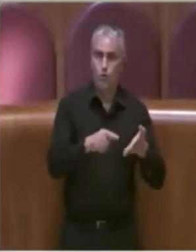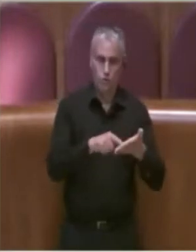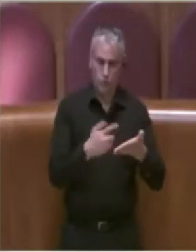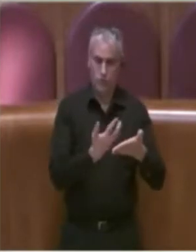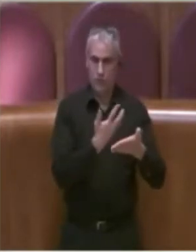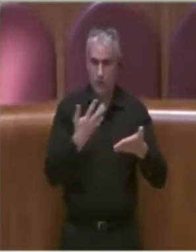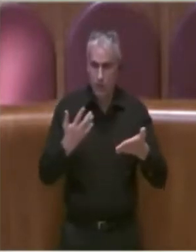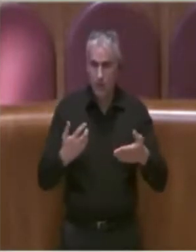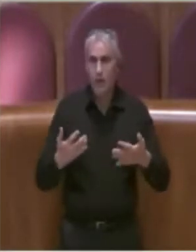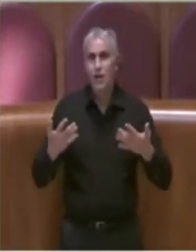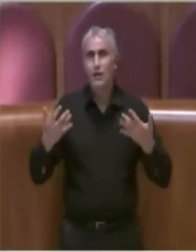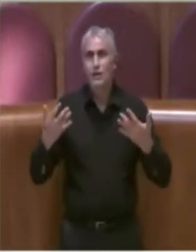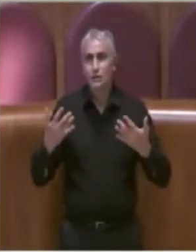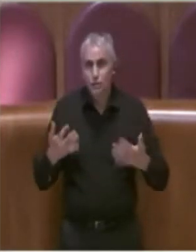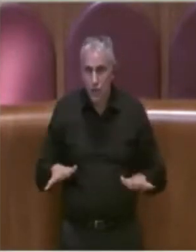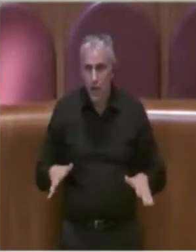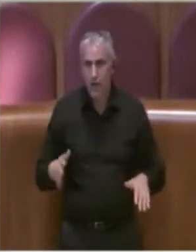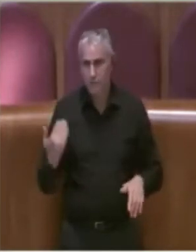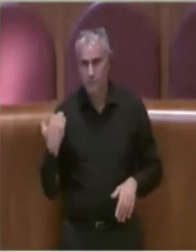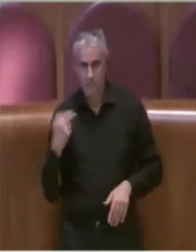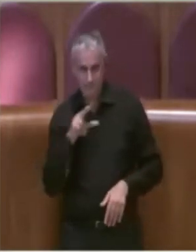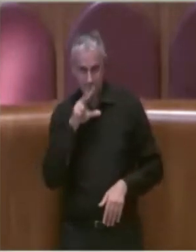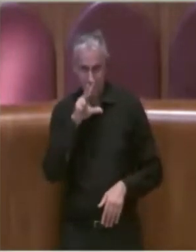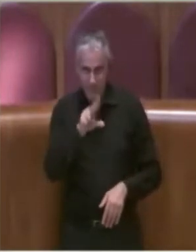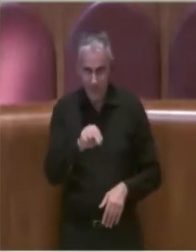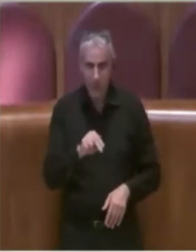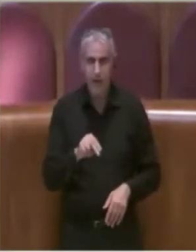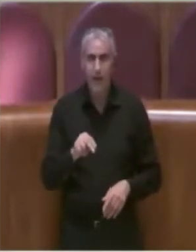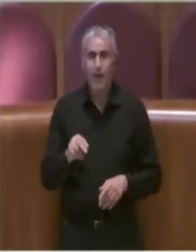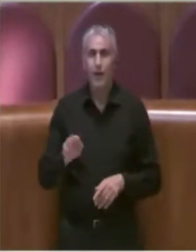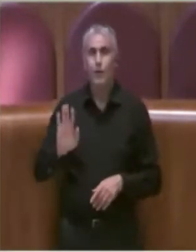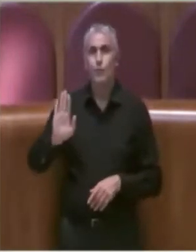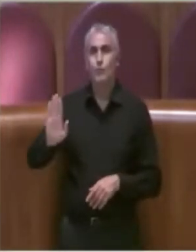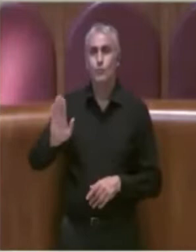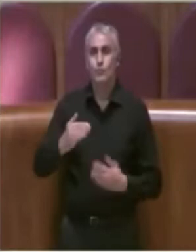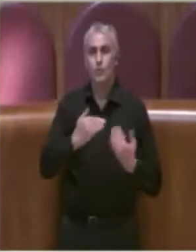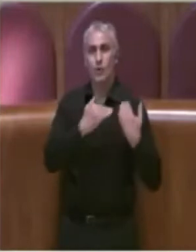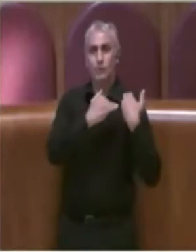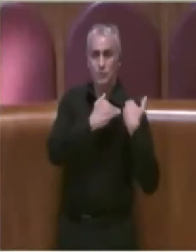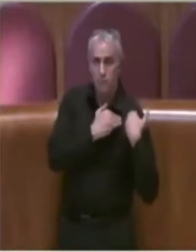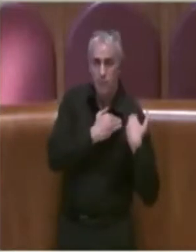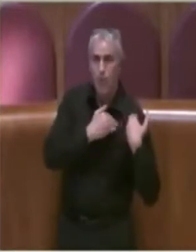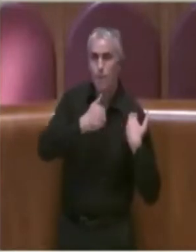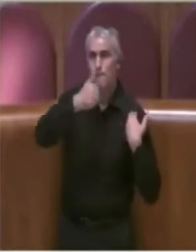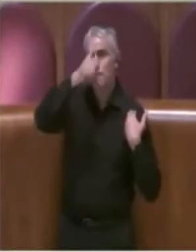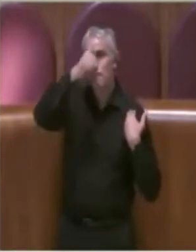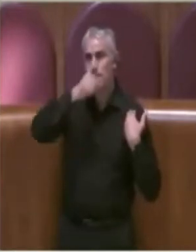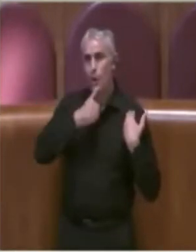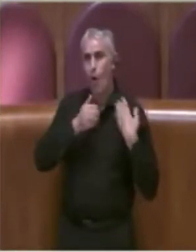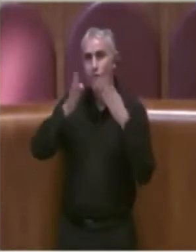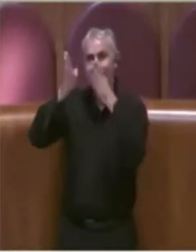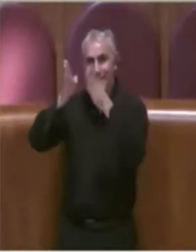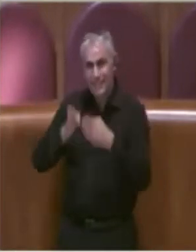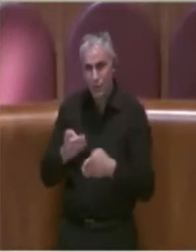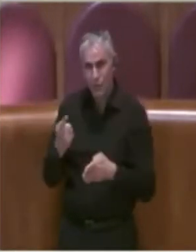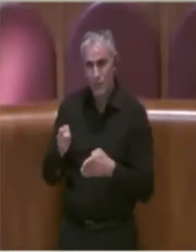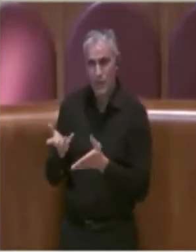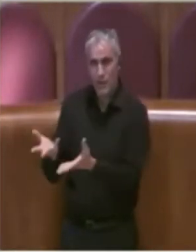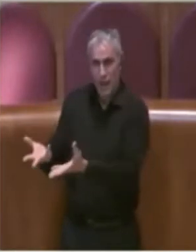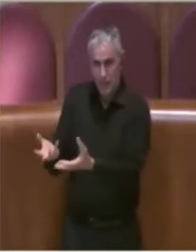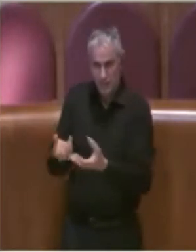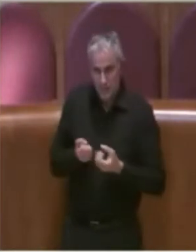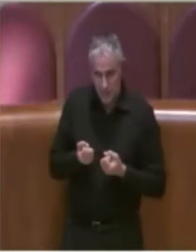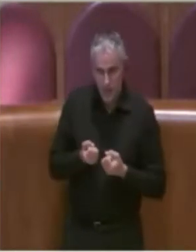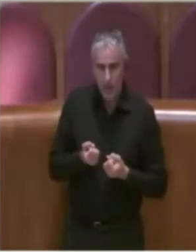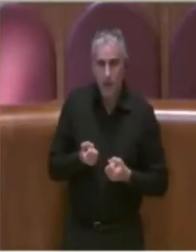che già è stato aperto il profilo nel quadro assunzionale numero